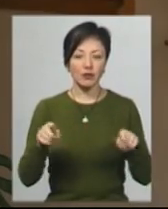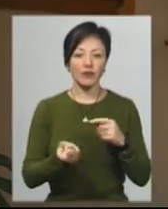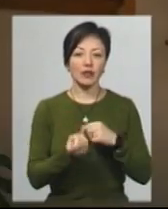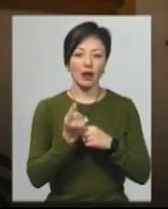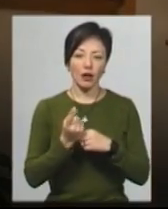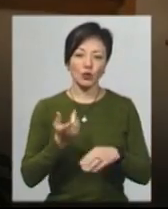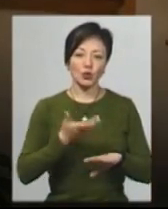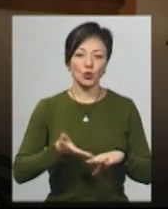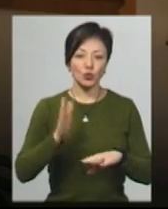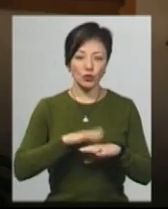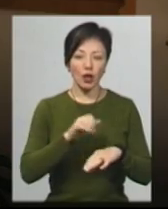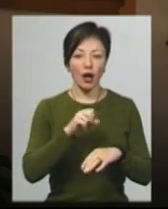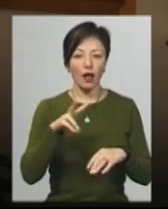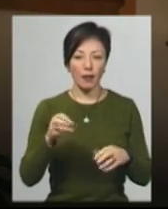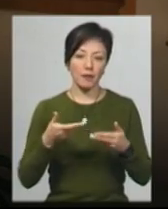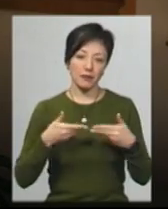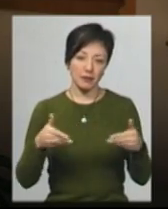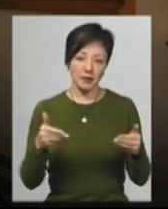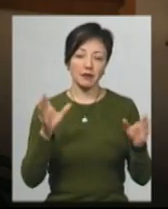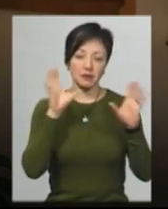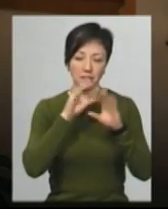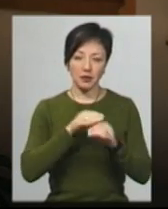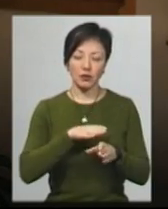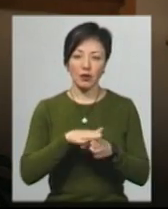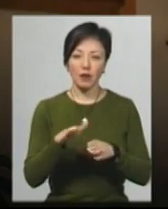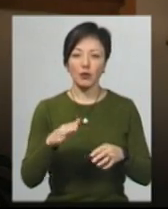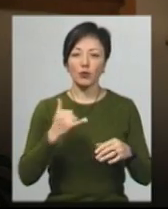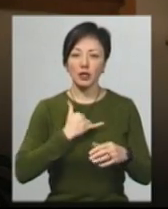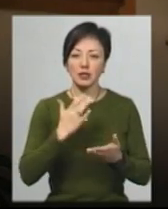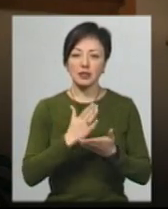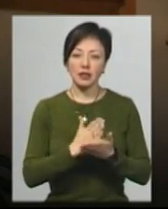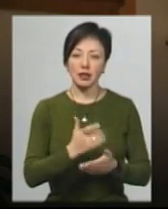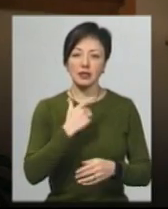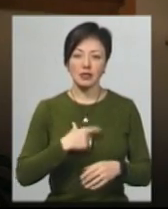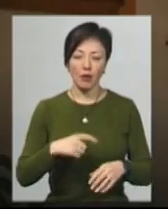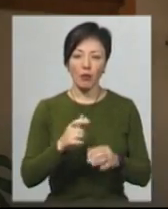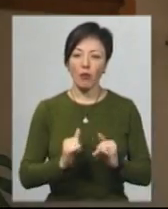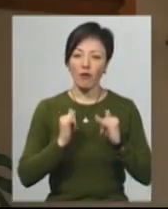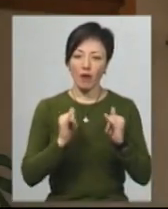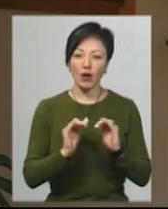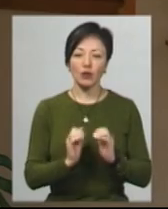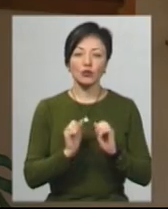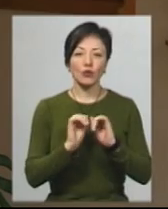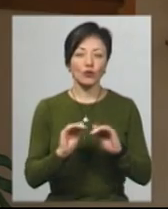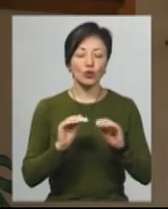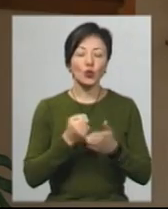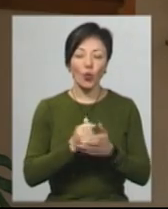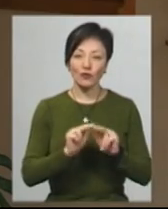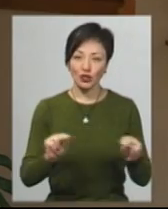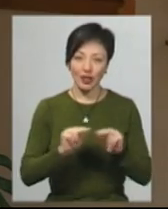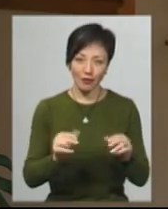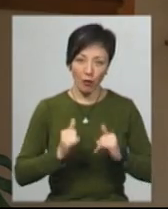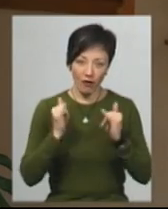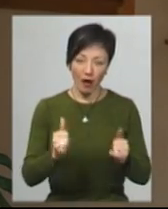виникають труднощі, але ми їх долаємо, оскільки у нас є самоповага, у нас є повага до вчителів. Тобто